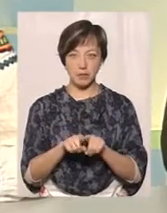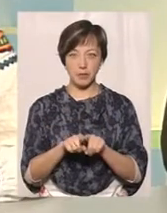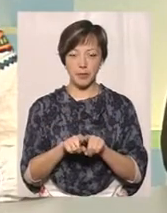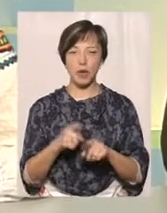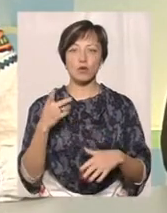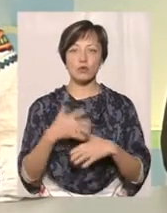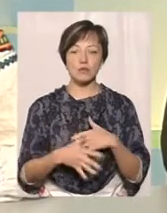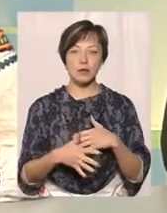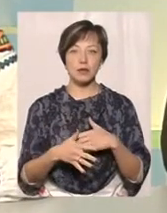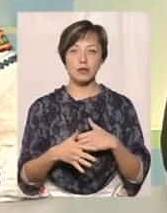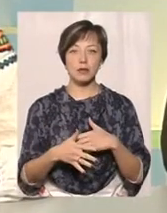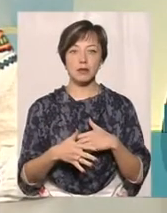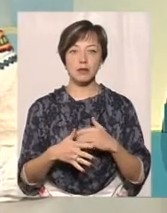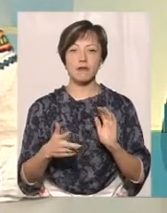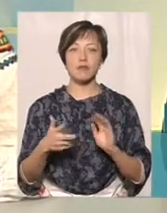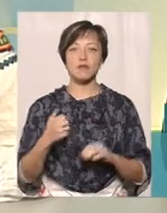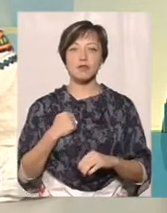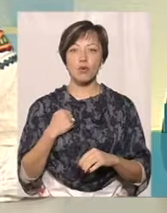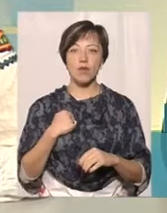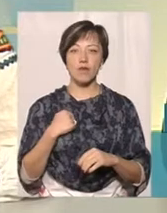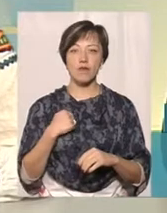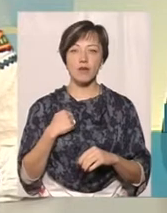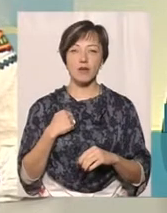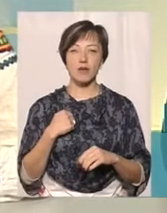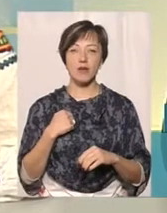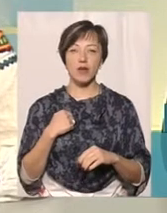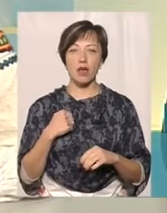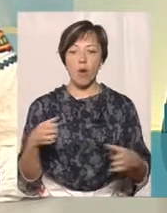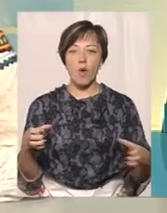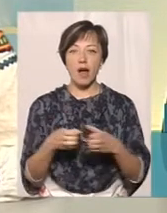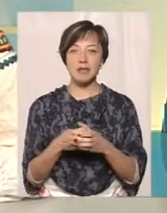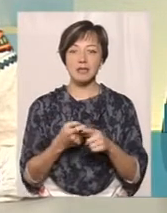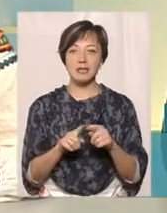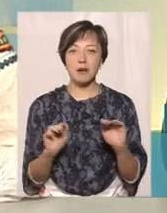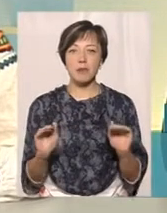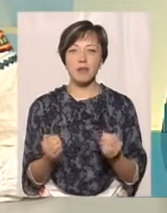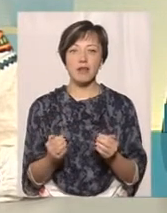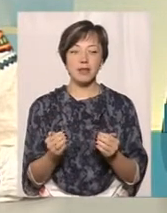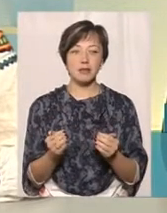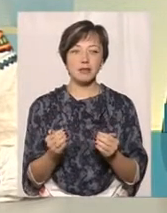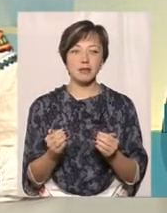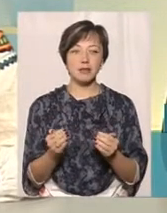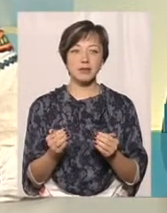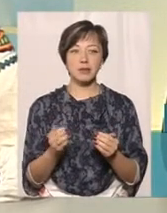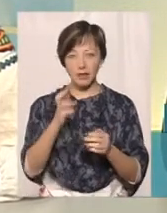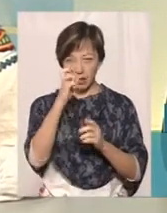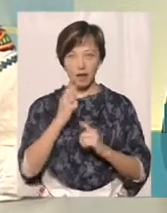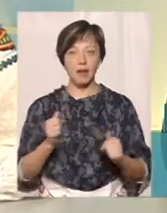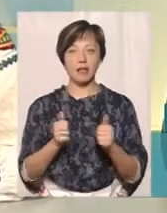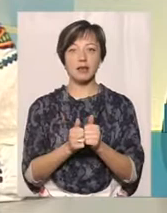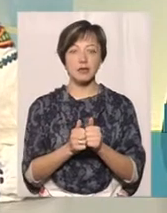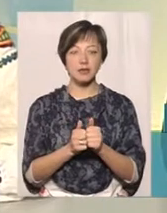Розумієте, військовий організм – це є як маленька країна, в